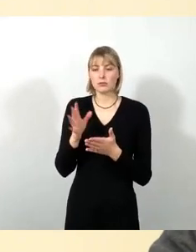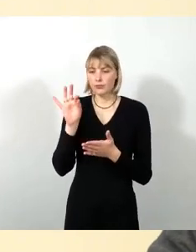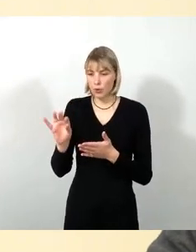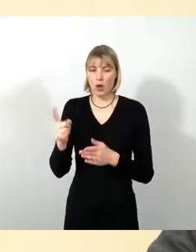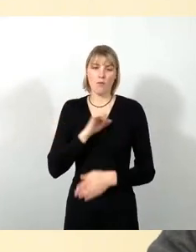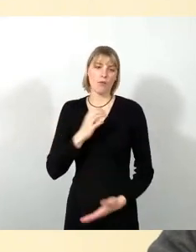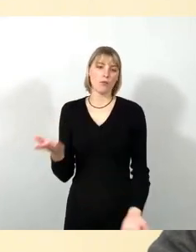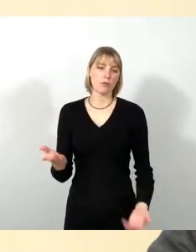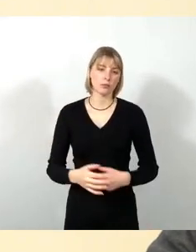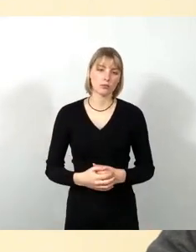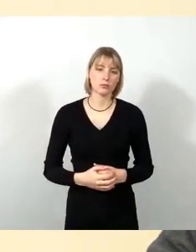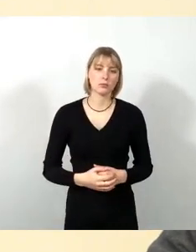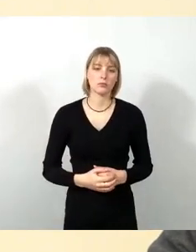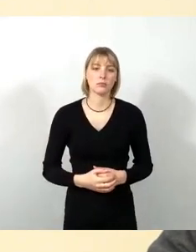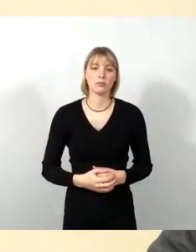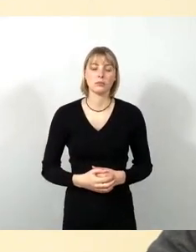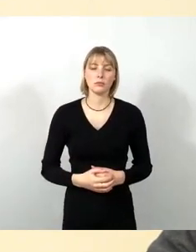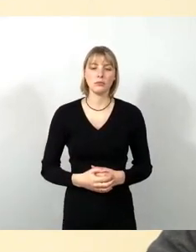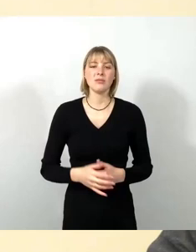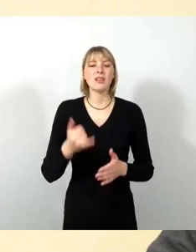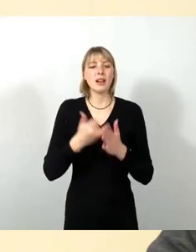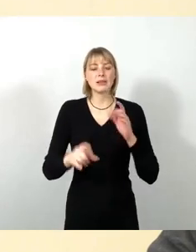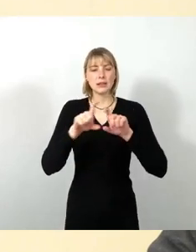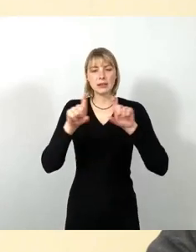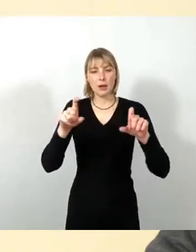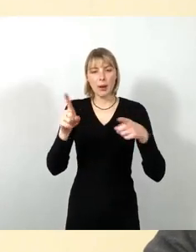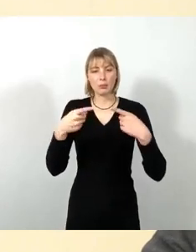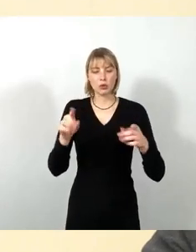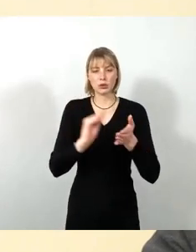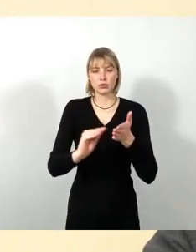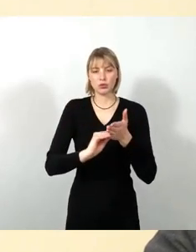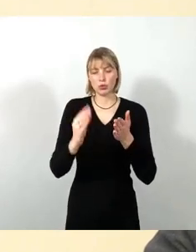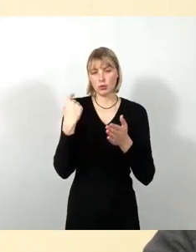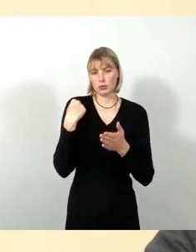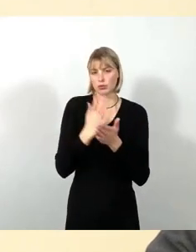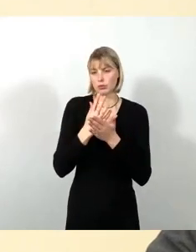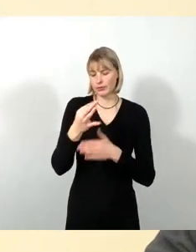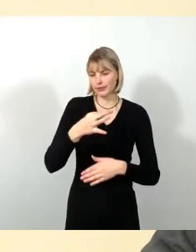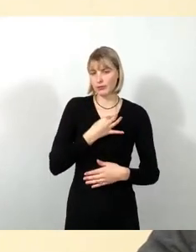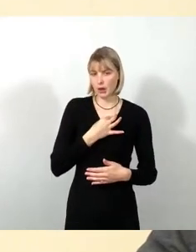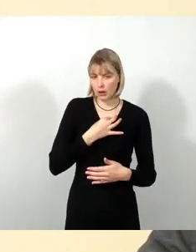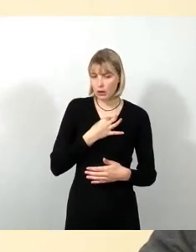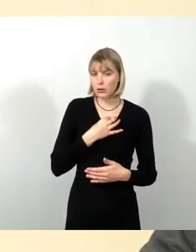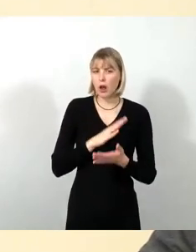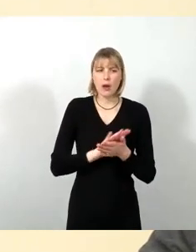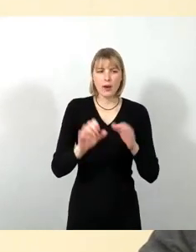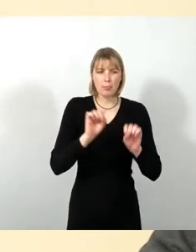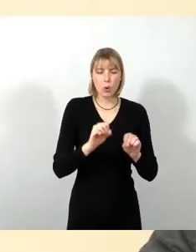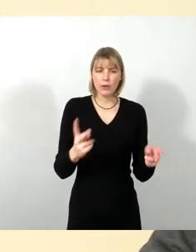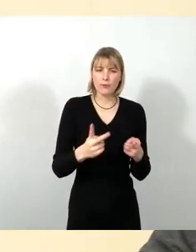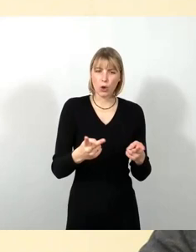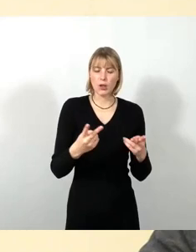Und zum letzten Thema Musikschulen, weil ja gefragt wurde, ob das überhaupt so einfach möglich ist, die Fördermittel zu übertragen.